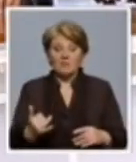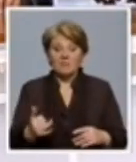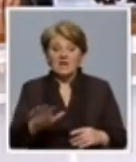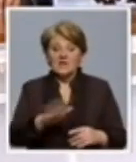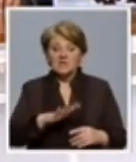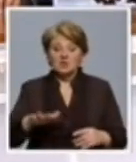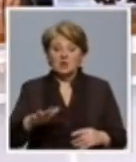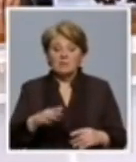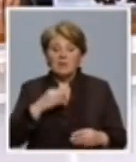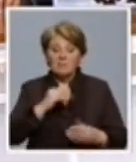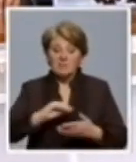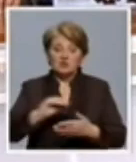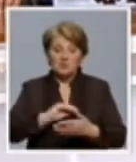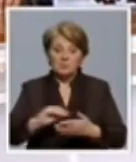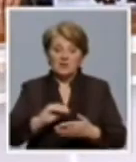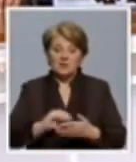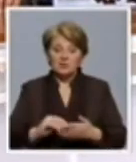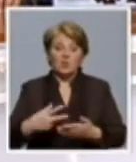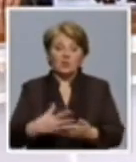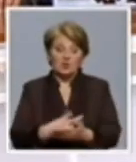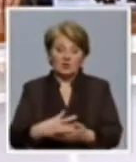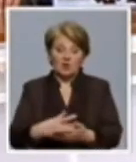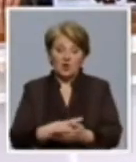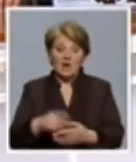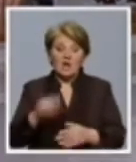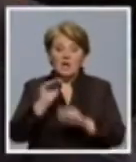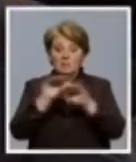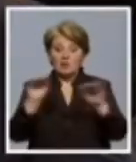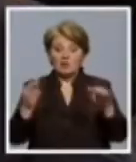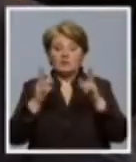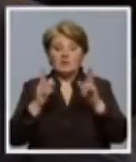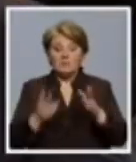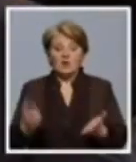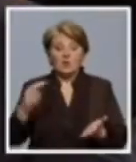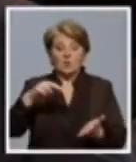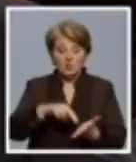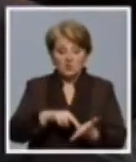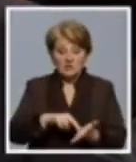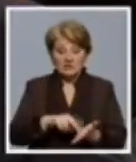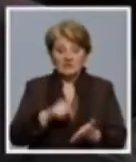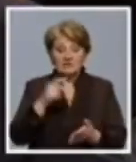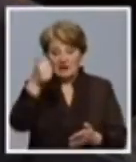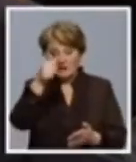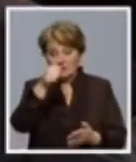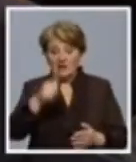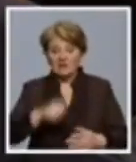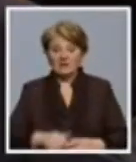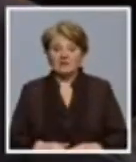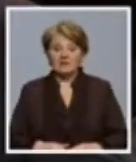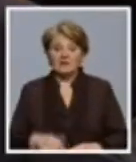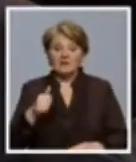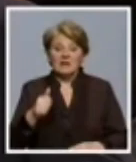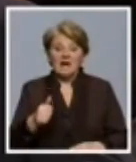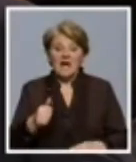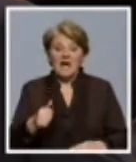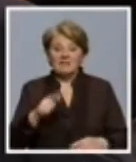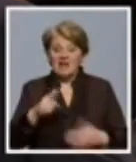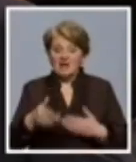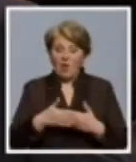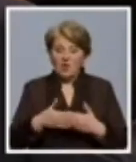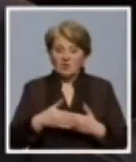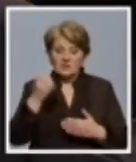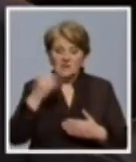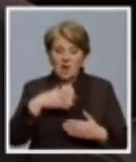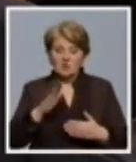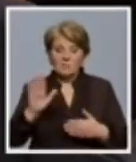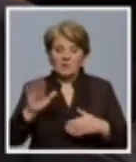svojim programama i zagovaraju, konzumiranje droge i tako dalje, poručujem da moraju ustati kad spominju ta imena, a taj crkozanski odnos